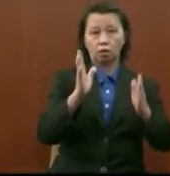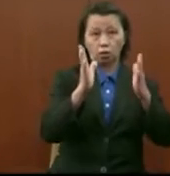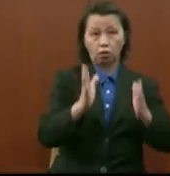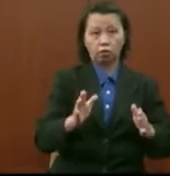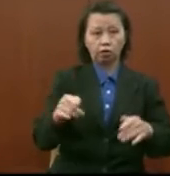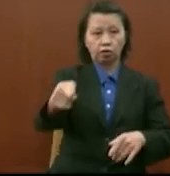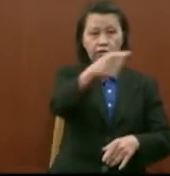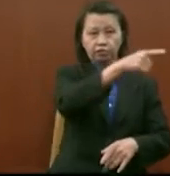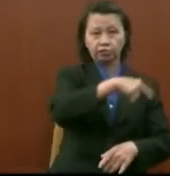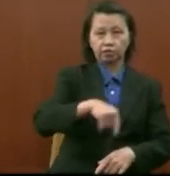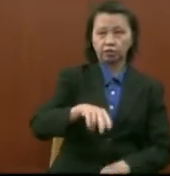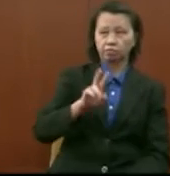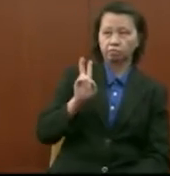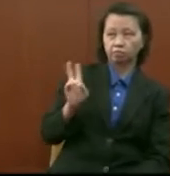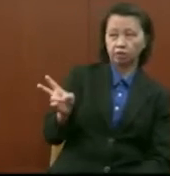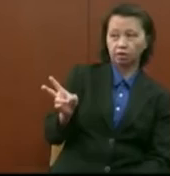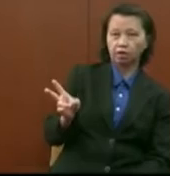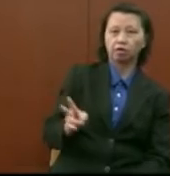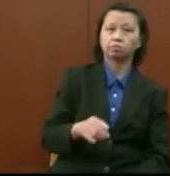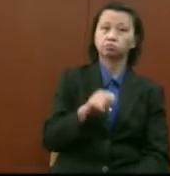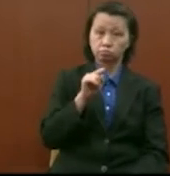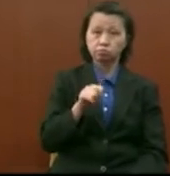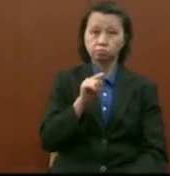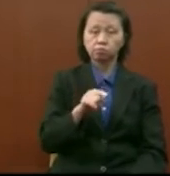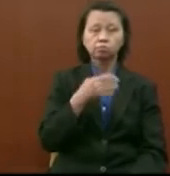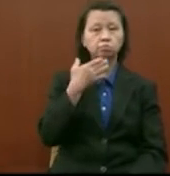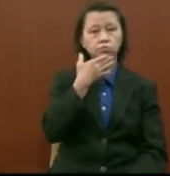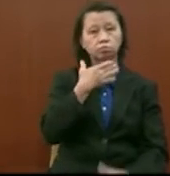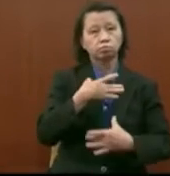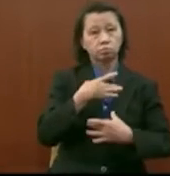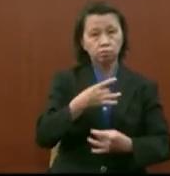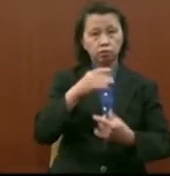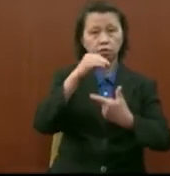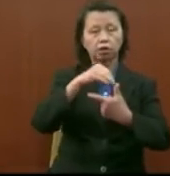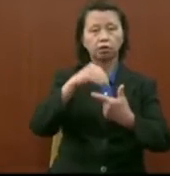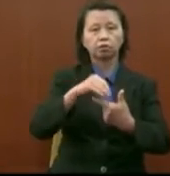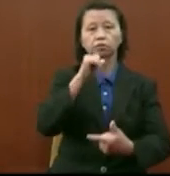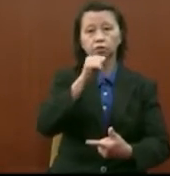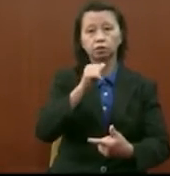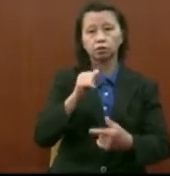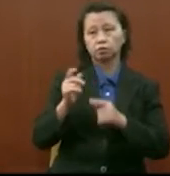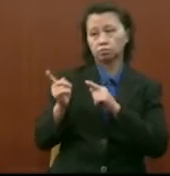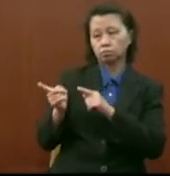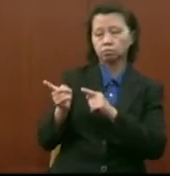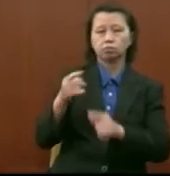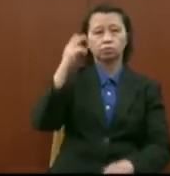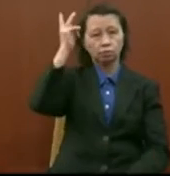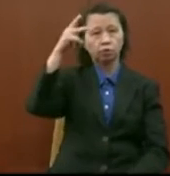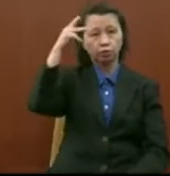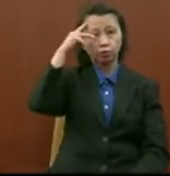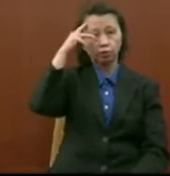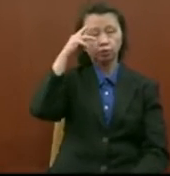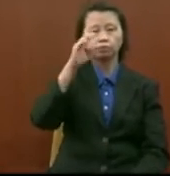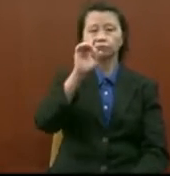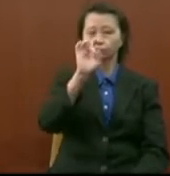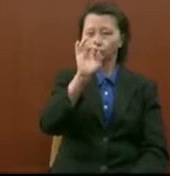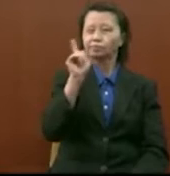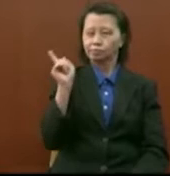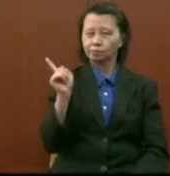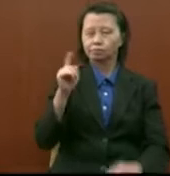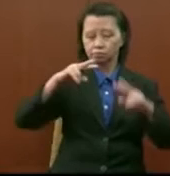kita inilah yang menyebabkan sama ada belia kita itu berminat atau tidak terhadap politik yang berumat sekalian itu satu kajian